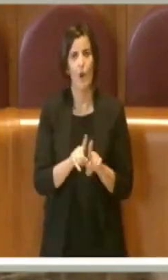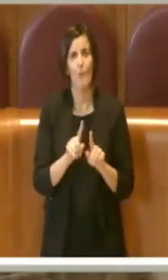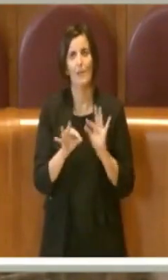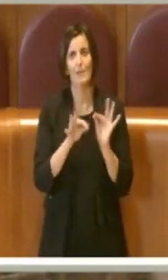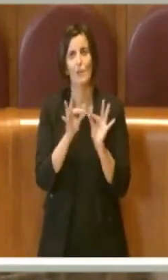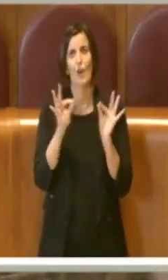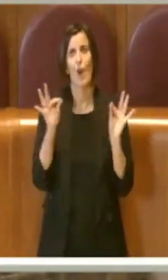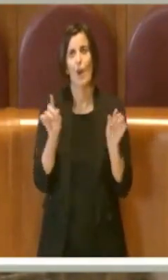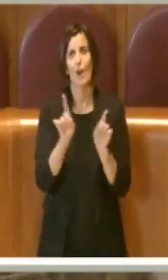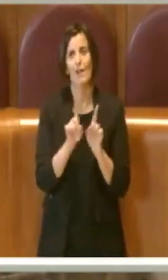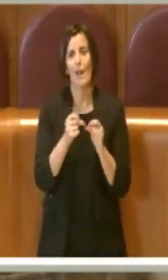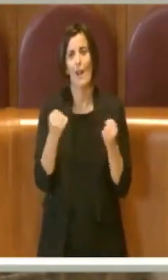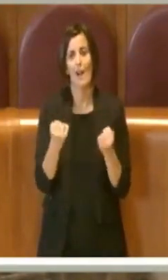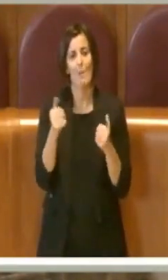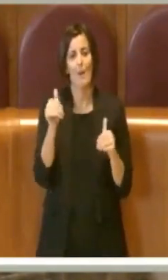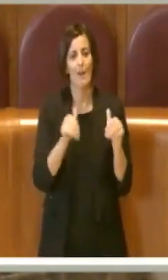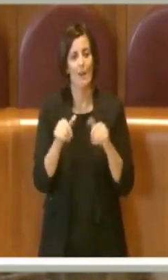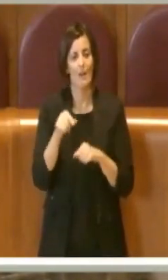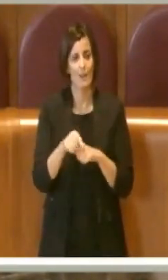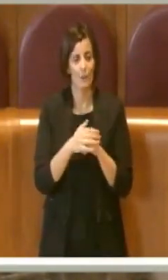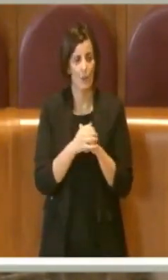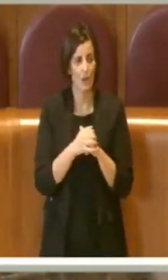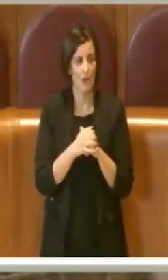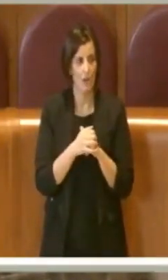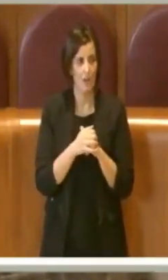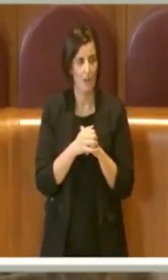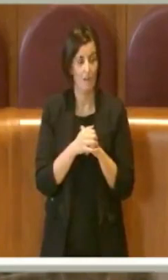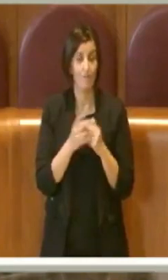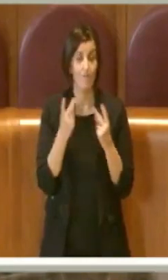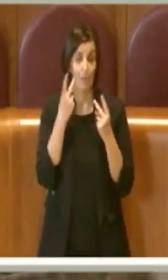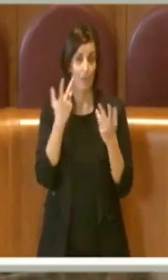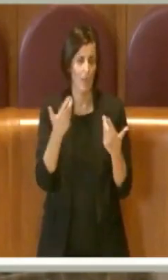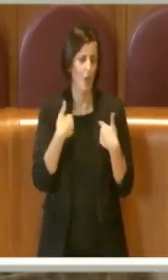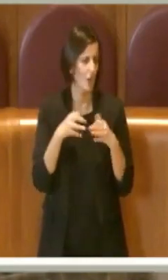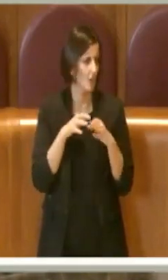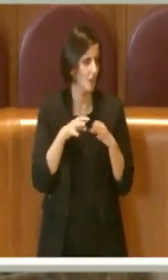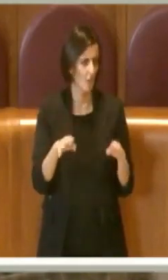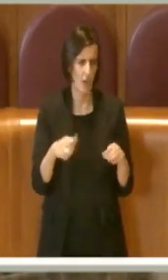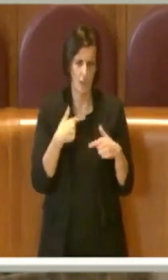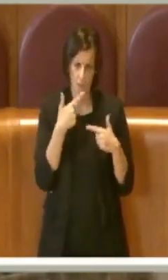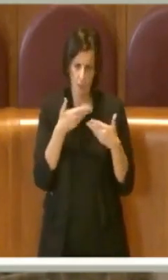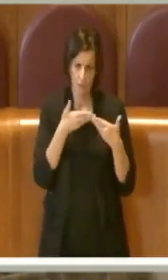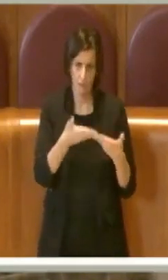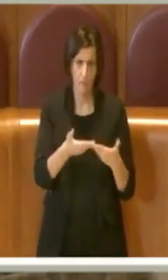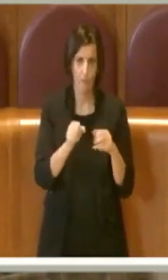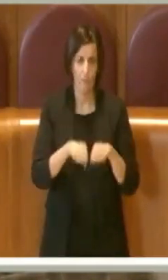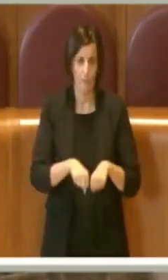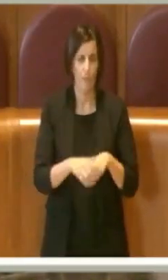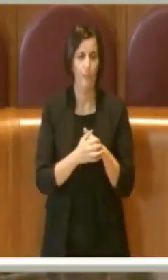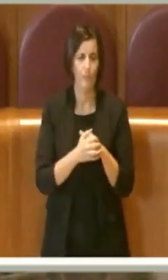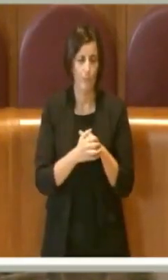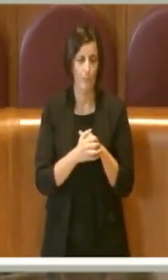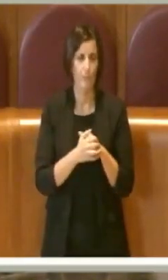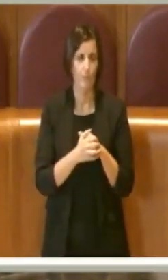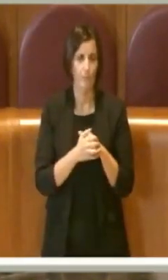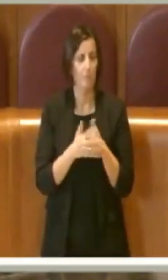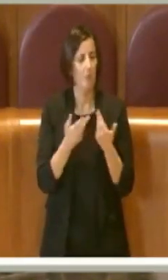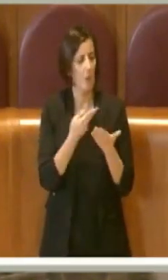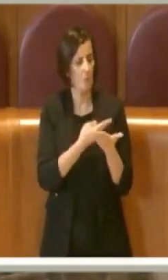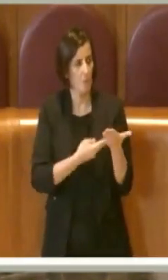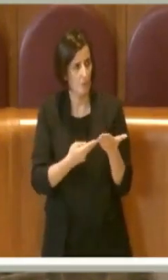della campagna elettorale. Allora, vede, noi siamo disponibili a darle una mano sui